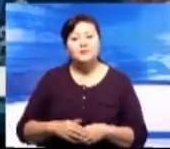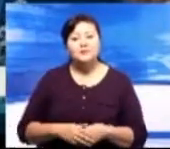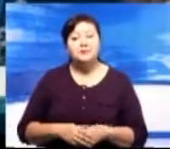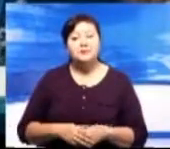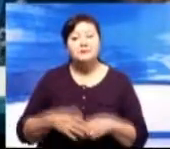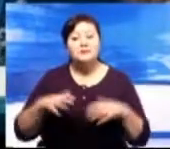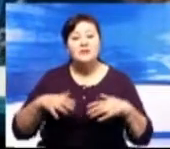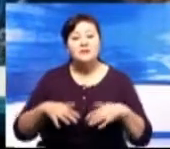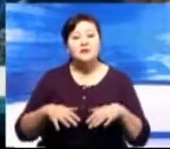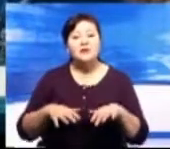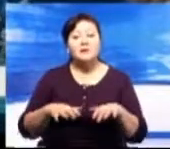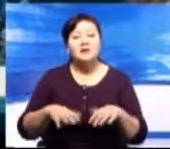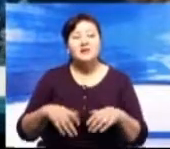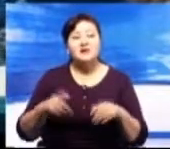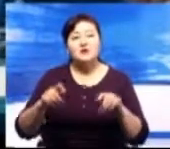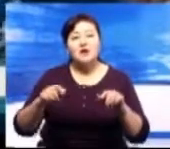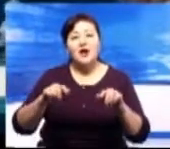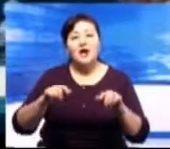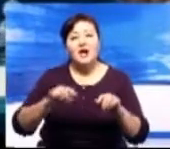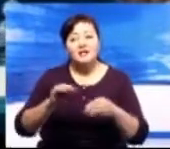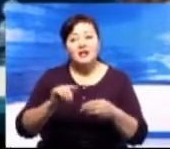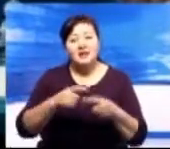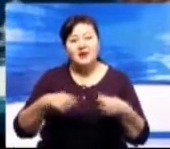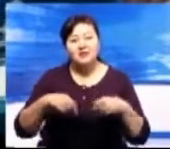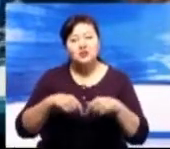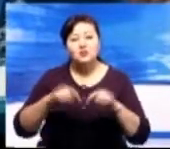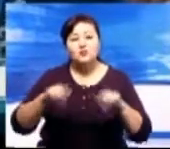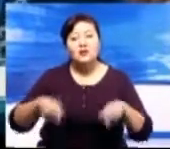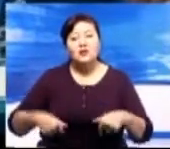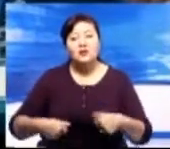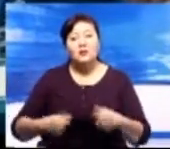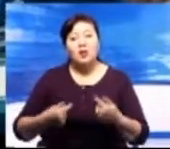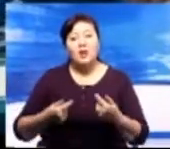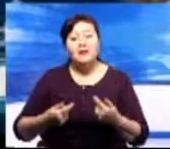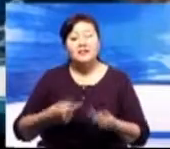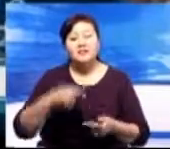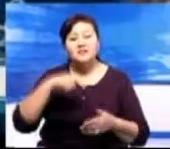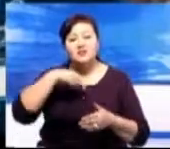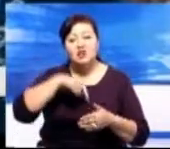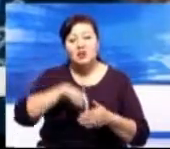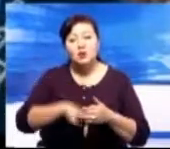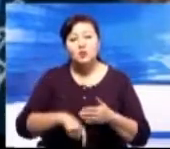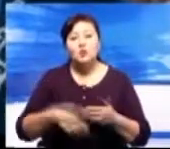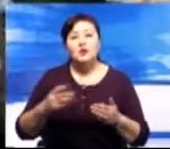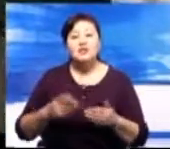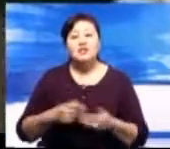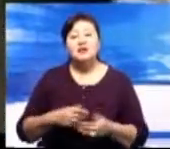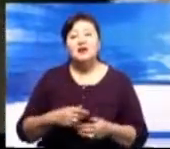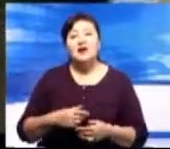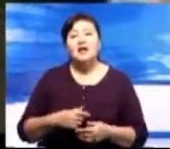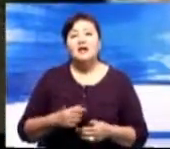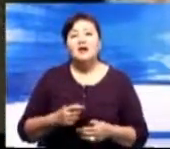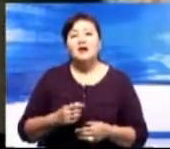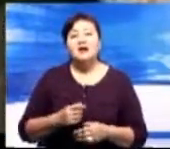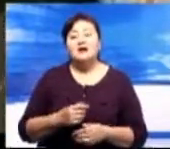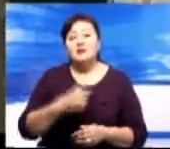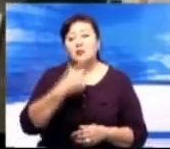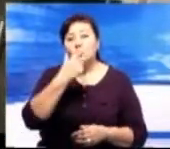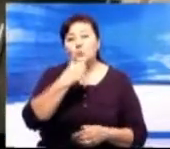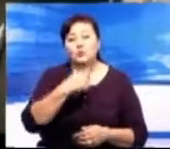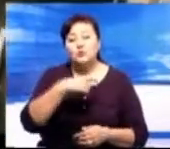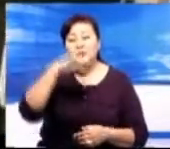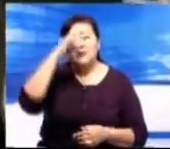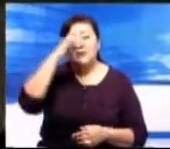Мероприятие, которое проводится в рамках статьи президента Рухани Жангру, способствует развитию казахской культуры. В ходе мероприятия прошла